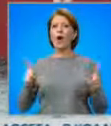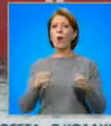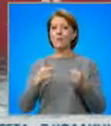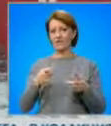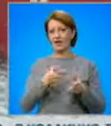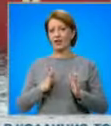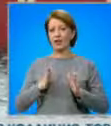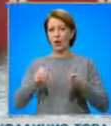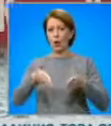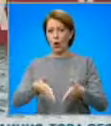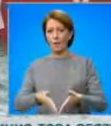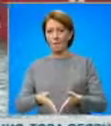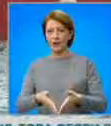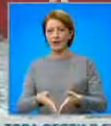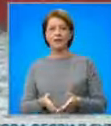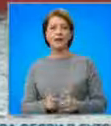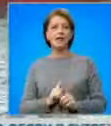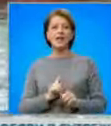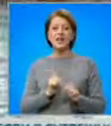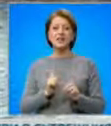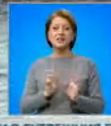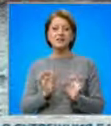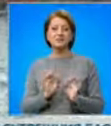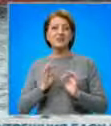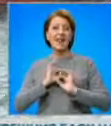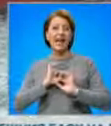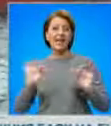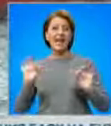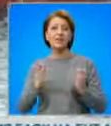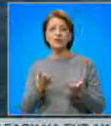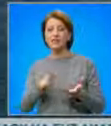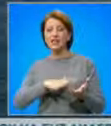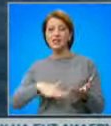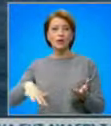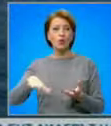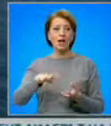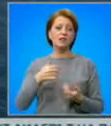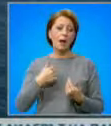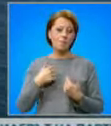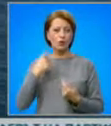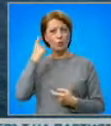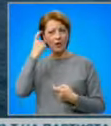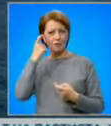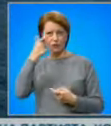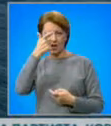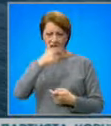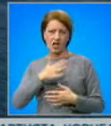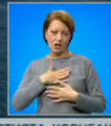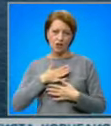корабът и не са били наясно с ситуацията по някаква причина. Моето предположение лично е, че